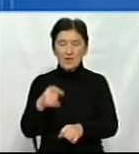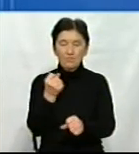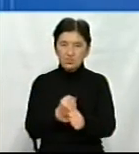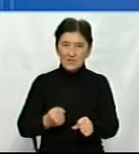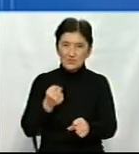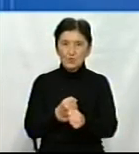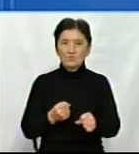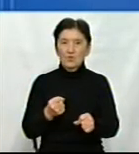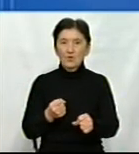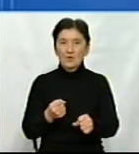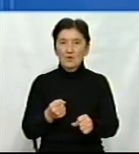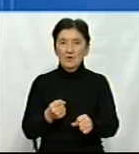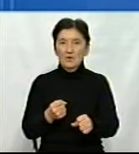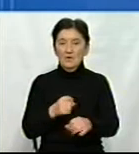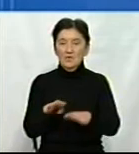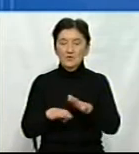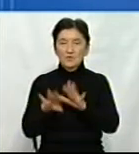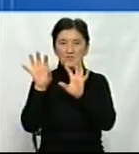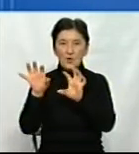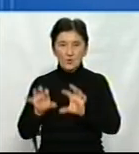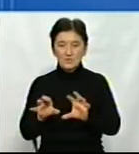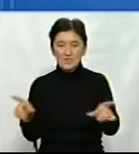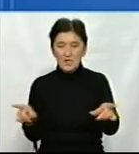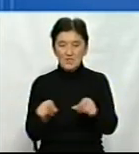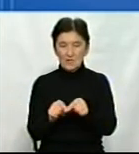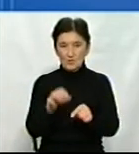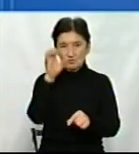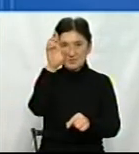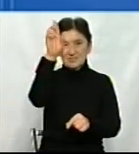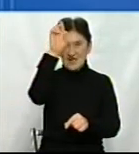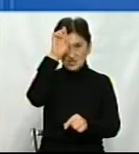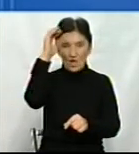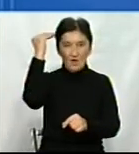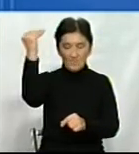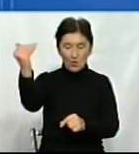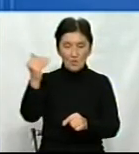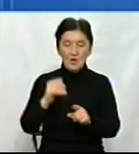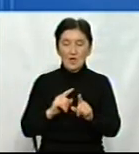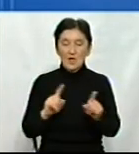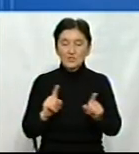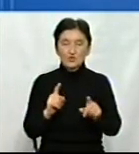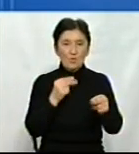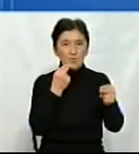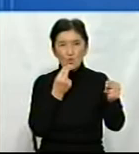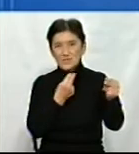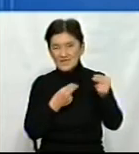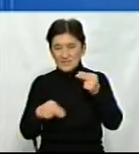законодавством разом з державою, щоб вдосконалити